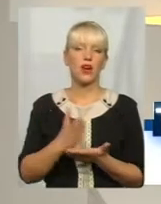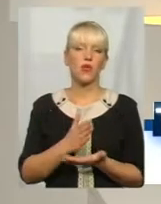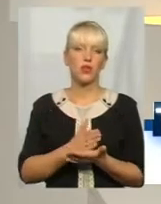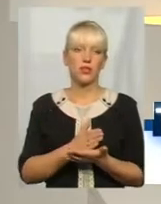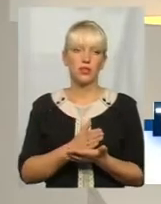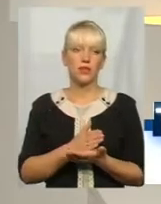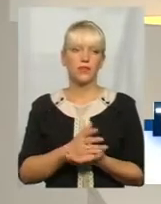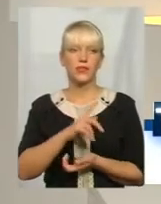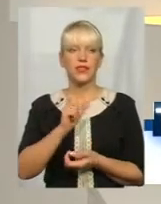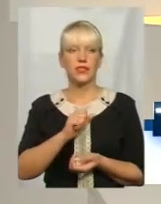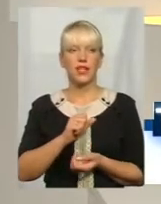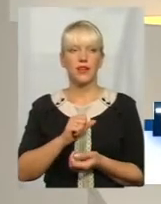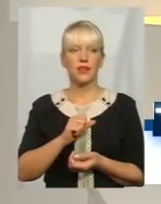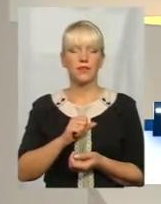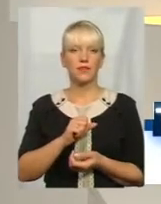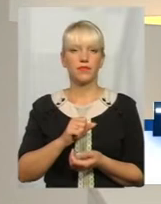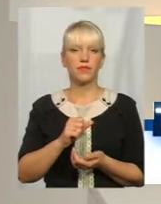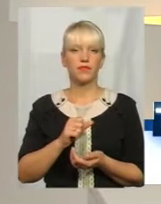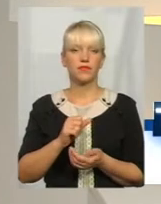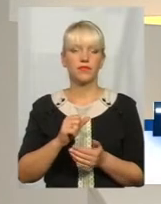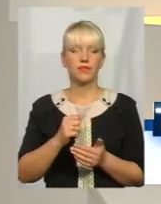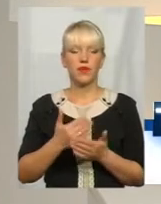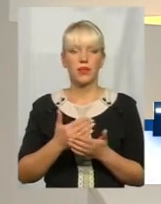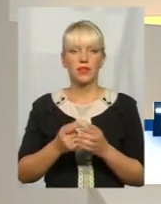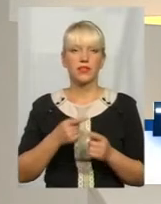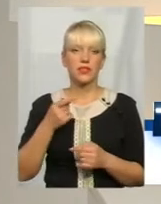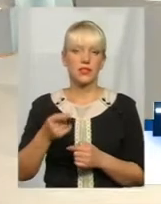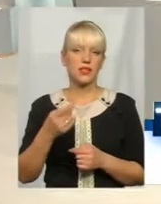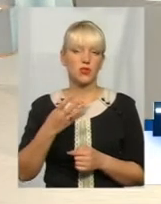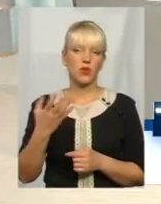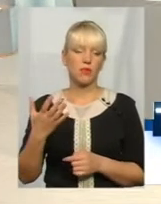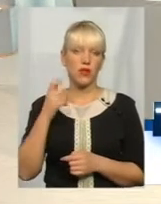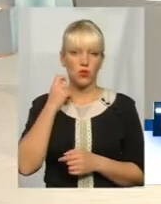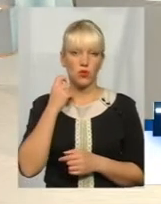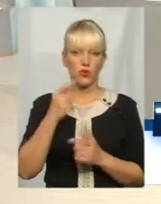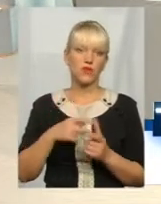за межею віку 45, до прикладу, або пенсіонери?